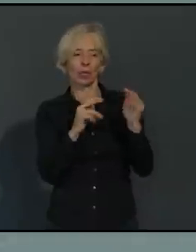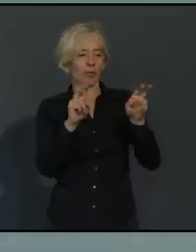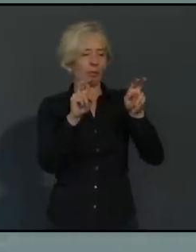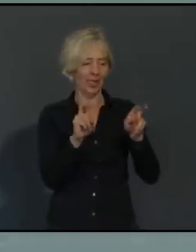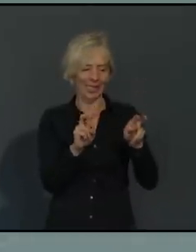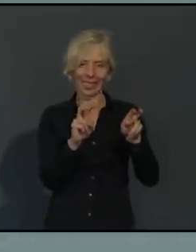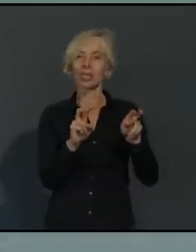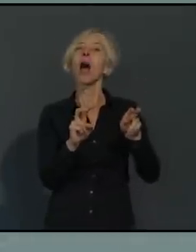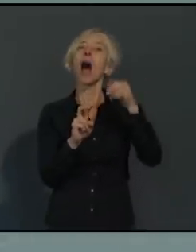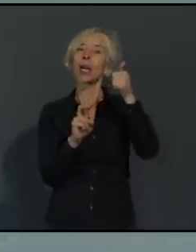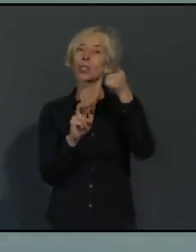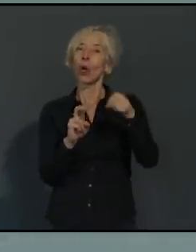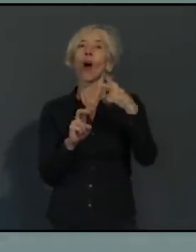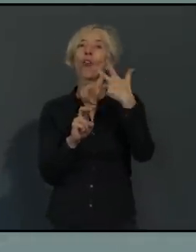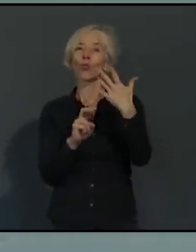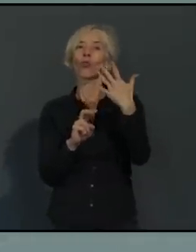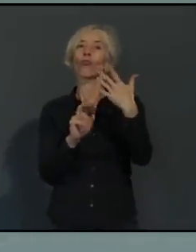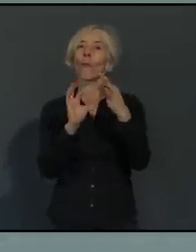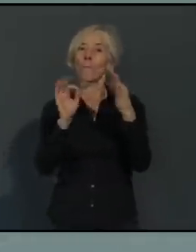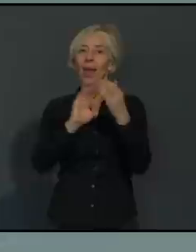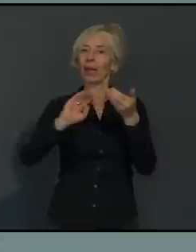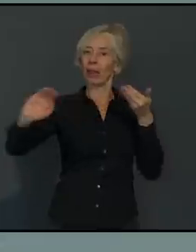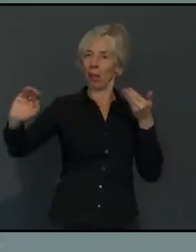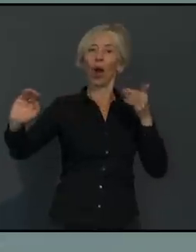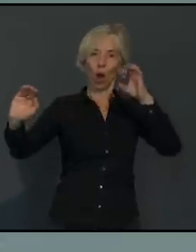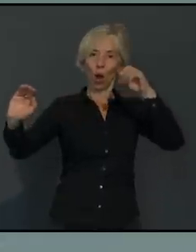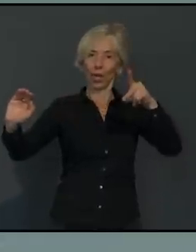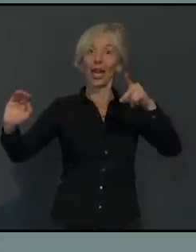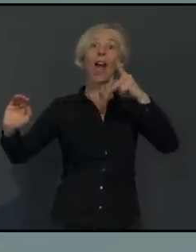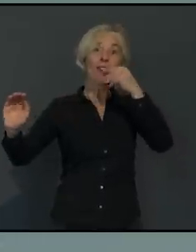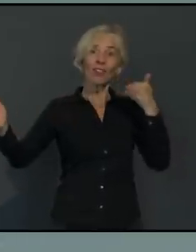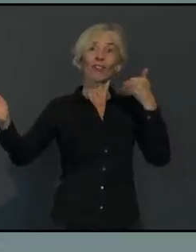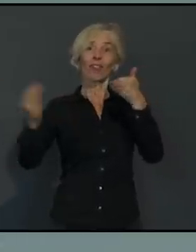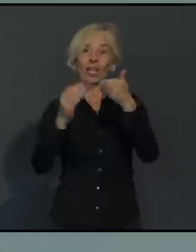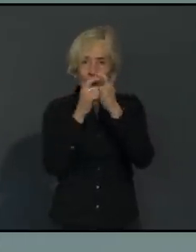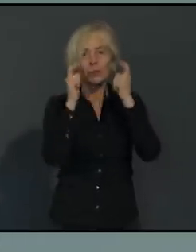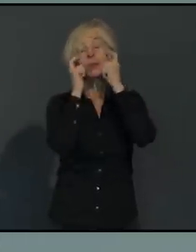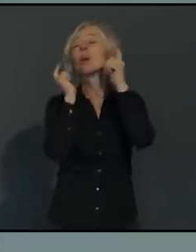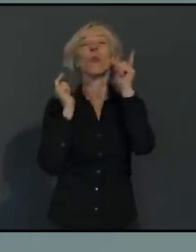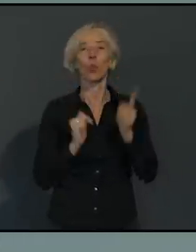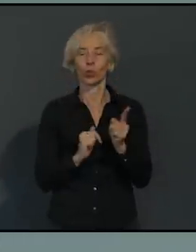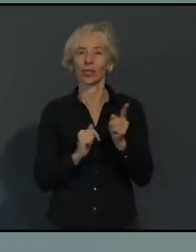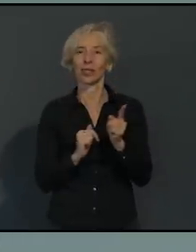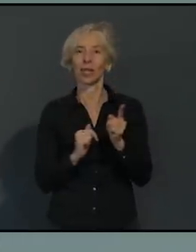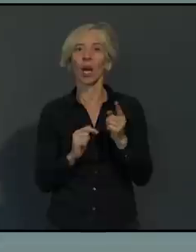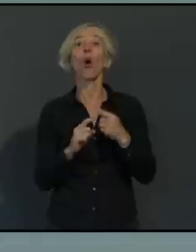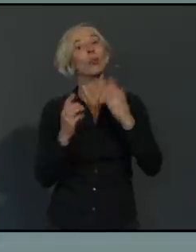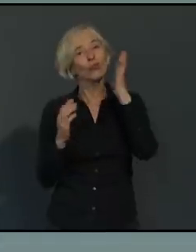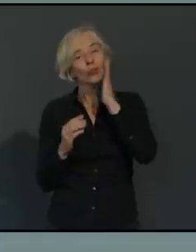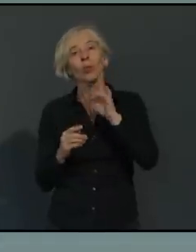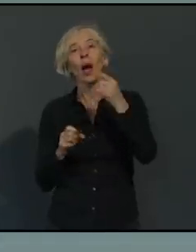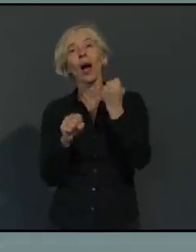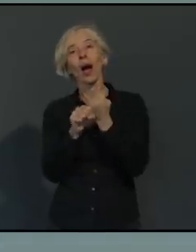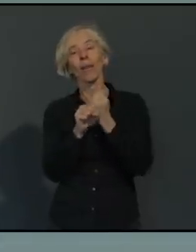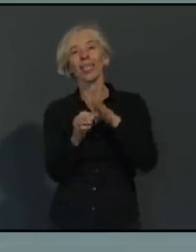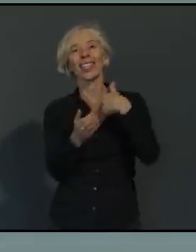wenn ein Abstand von 1,5 Metern nicht eingehalten werden kann. Und ich möchte auch noch an die Arbeitgeber appellieren, sich zu überlegen,